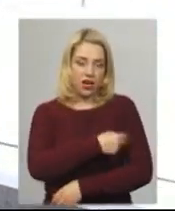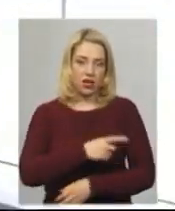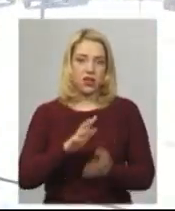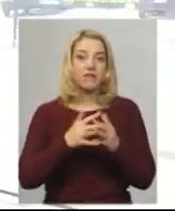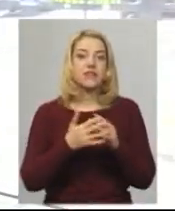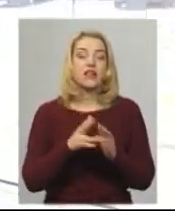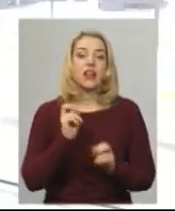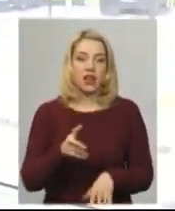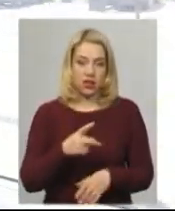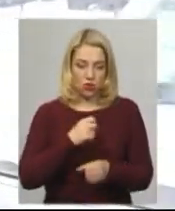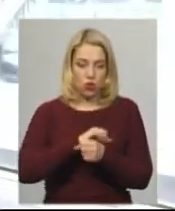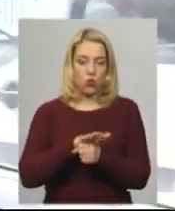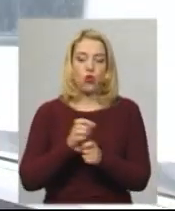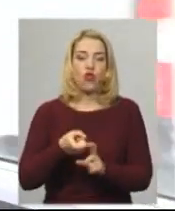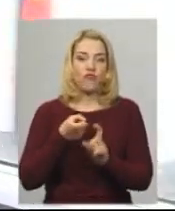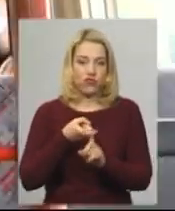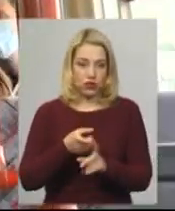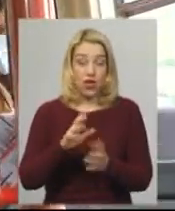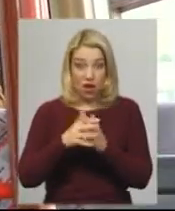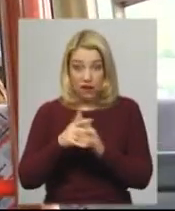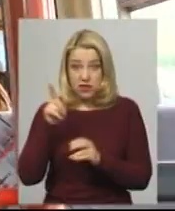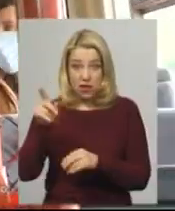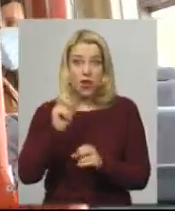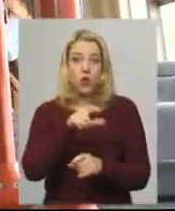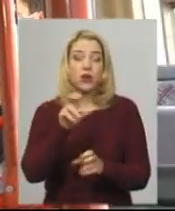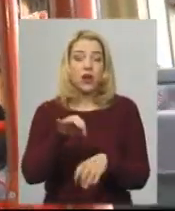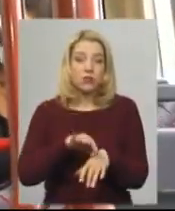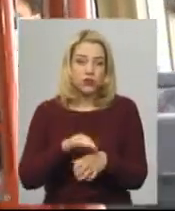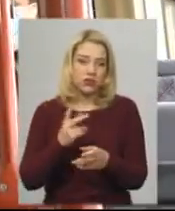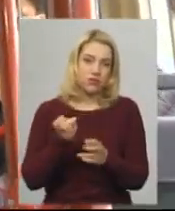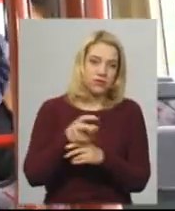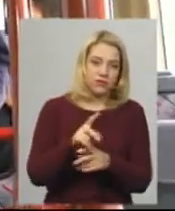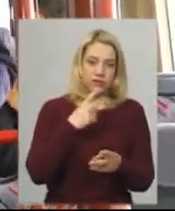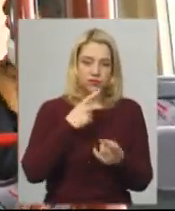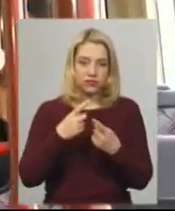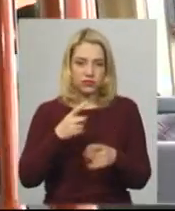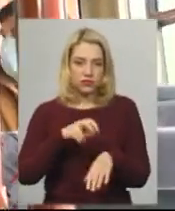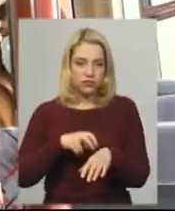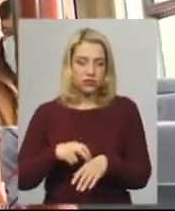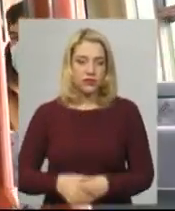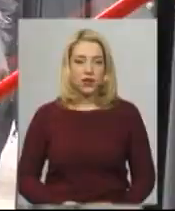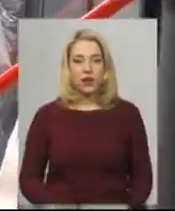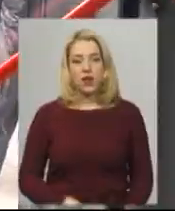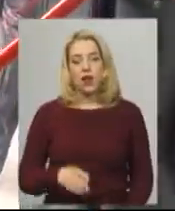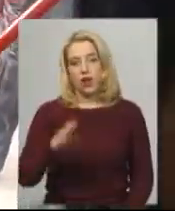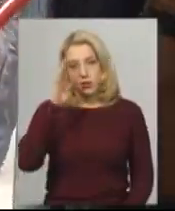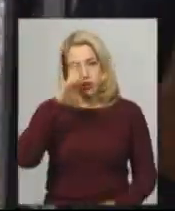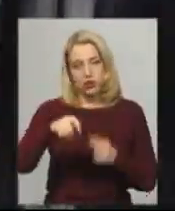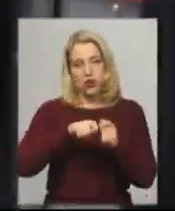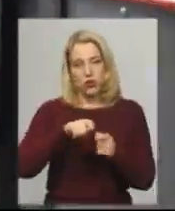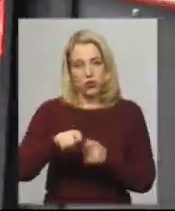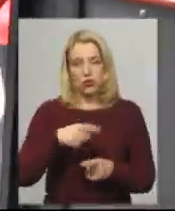бо коронавірус. Там інших хвороб вистачає, крім того. Кондуктор автобусу 22-го маршруту Володимир Луков каже, без засобів